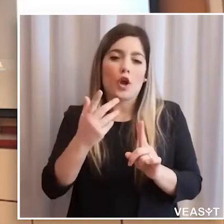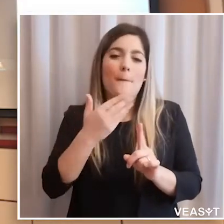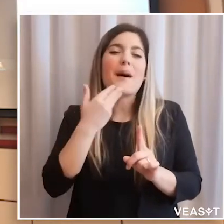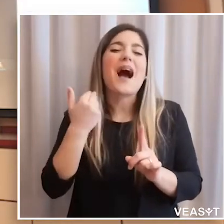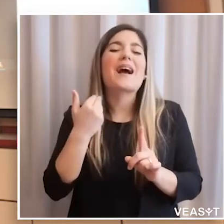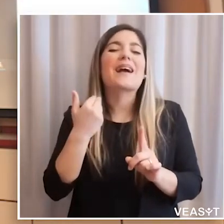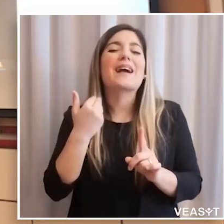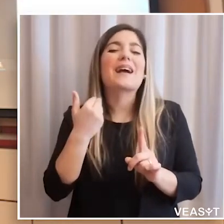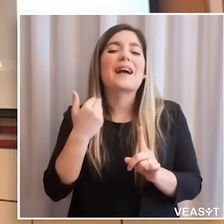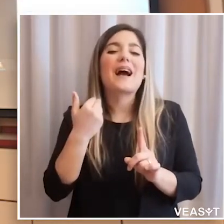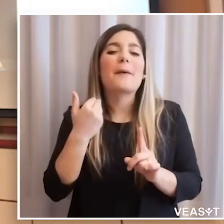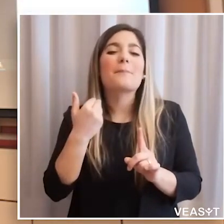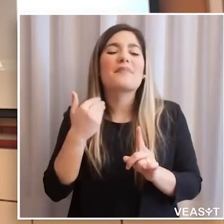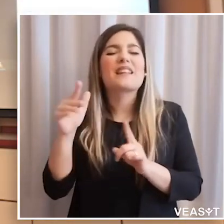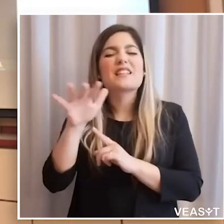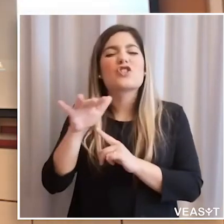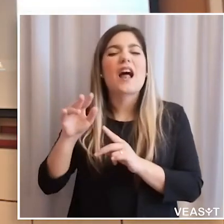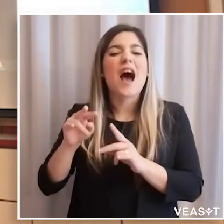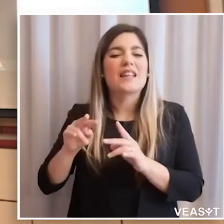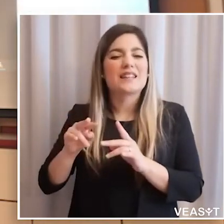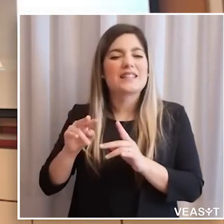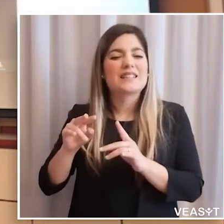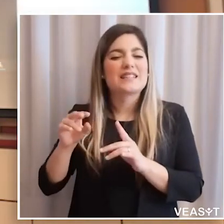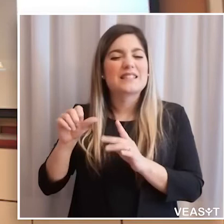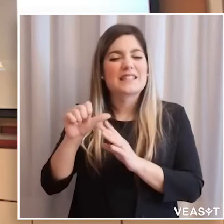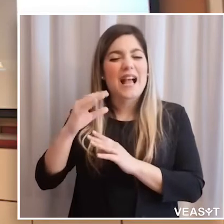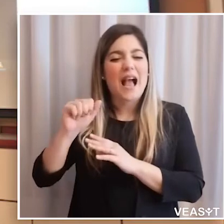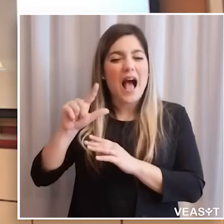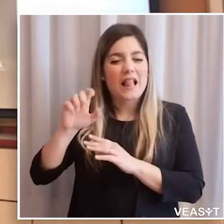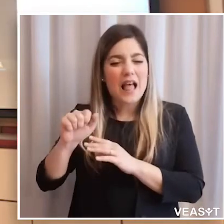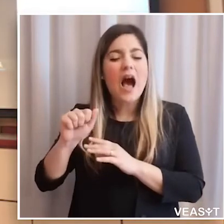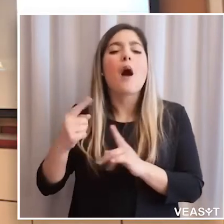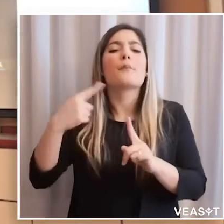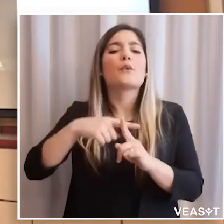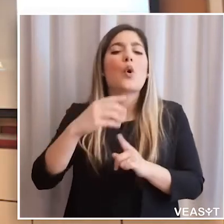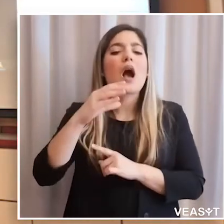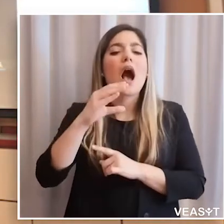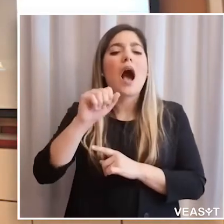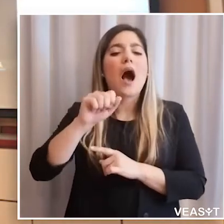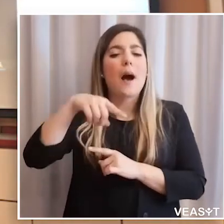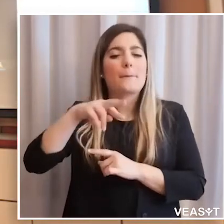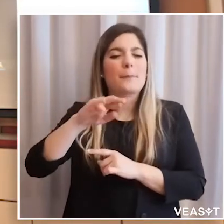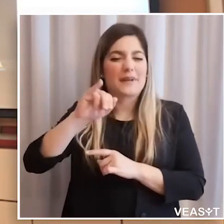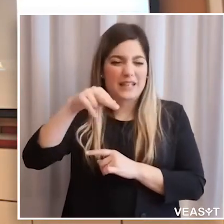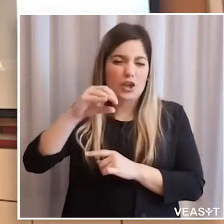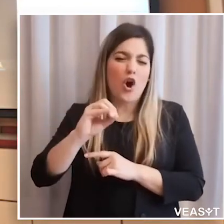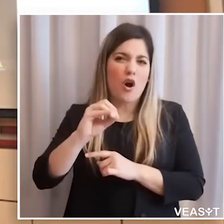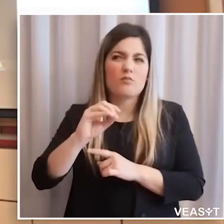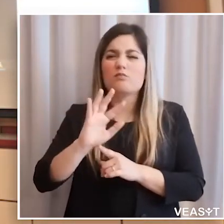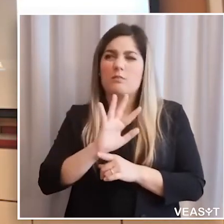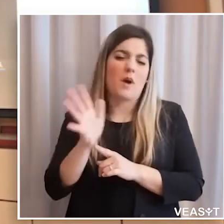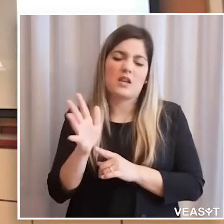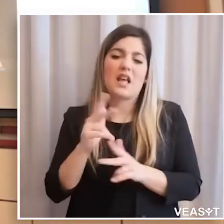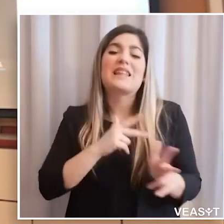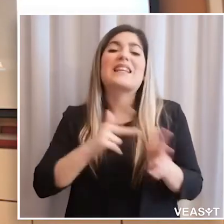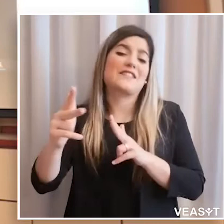ne manca ancora qualcuno. Manca sicuramente quello di Isola della Scala, mi viene in mente quello